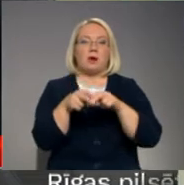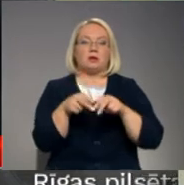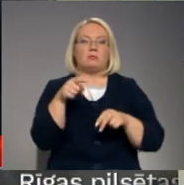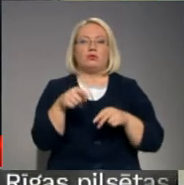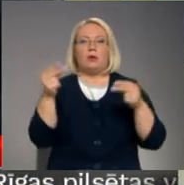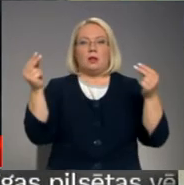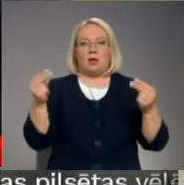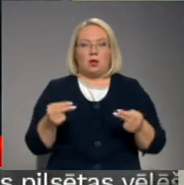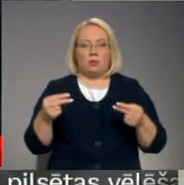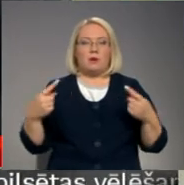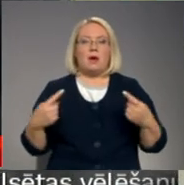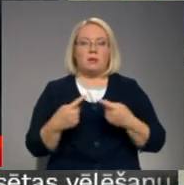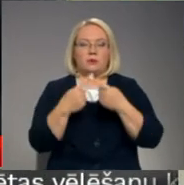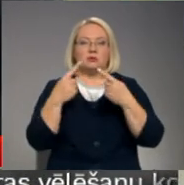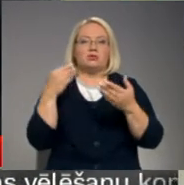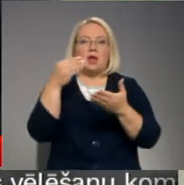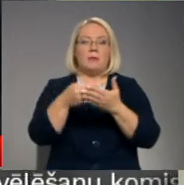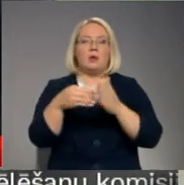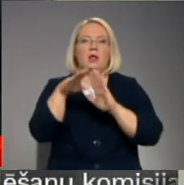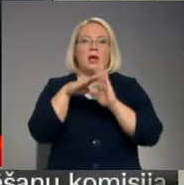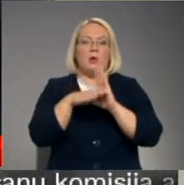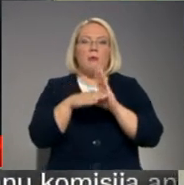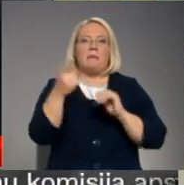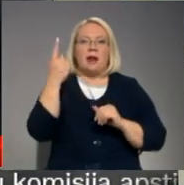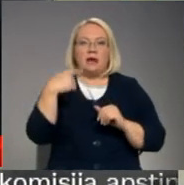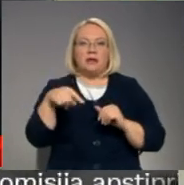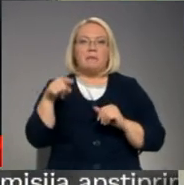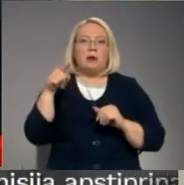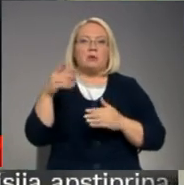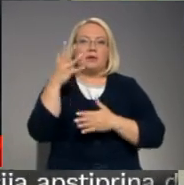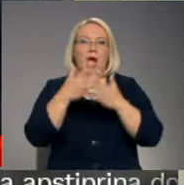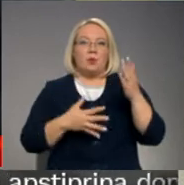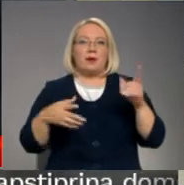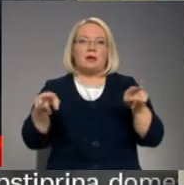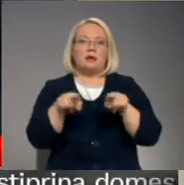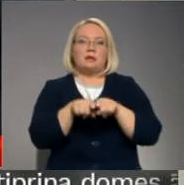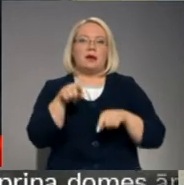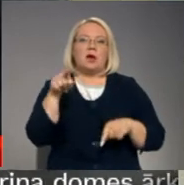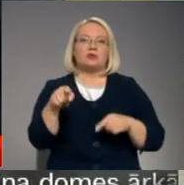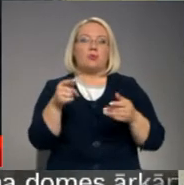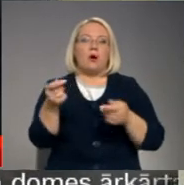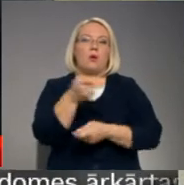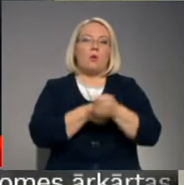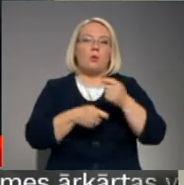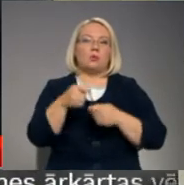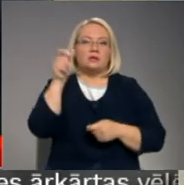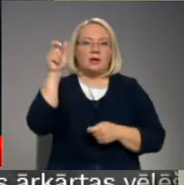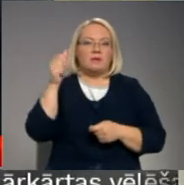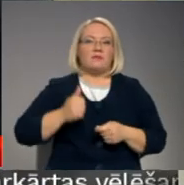līgumu, atbilstoši iepirkuma likuma prasībā, mums ir jānoreķinās ar šo uzņēmēju par